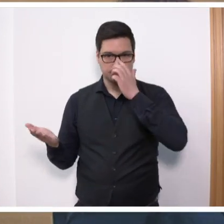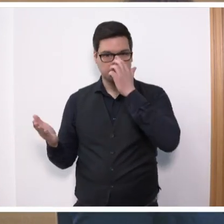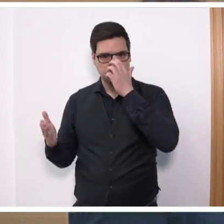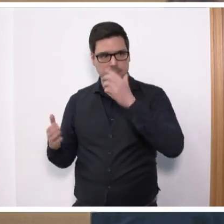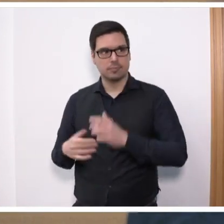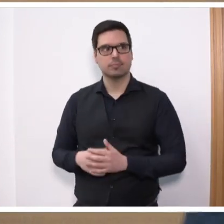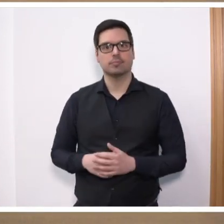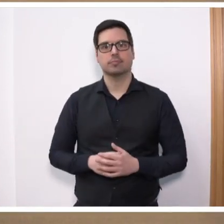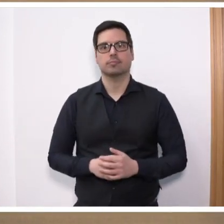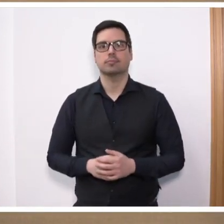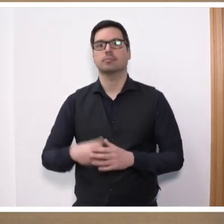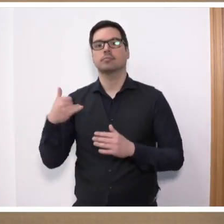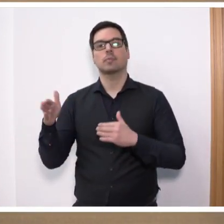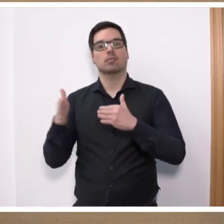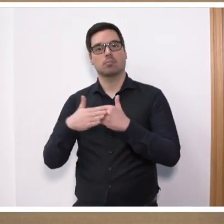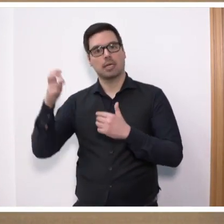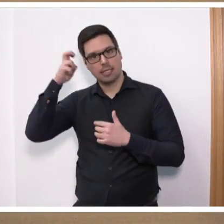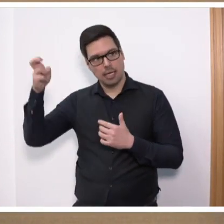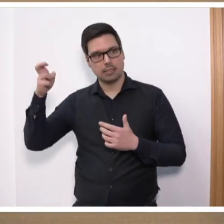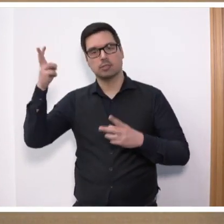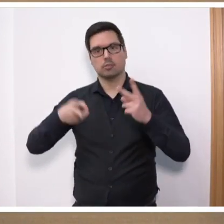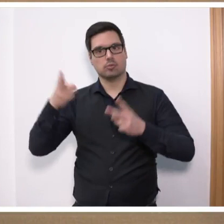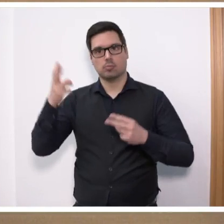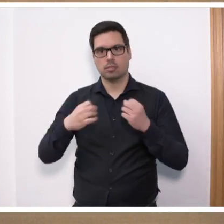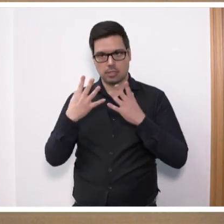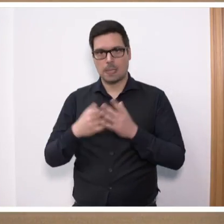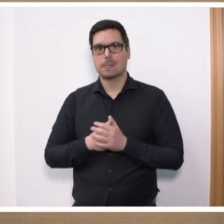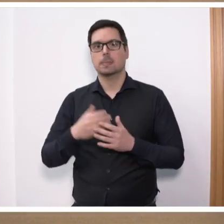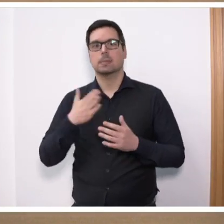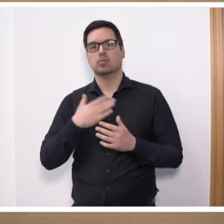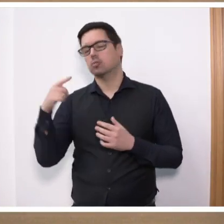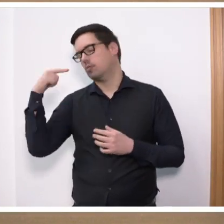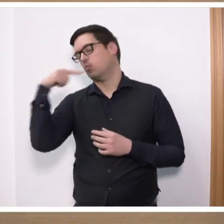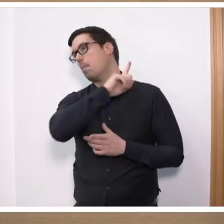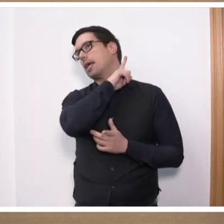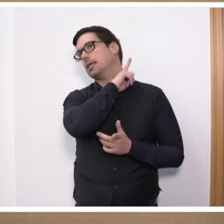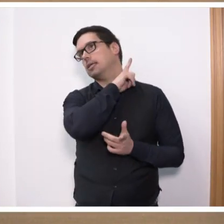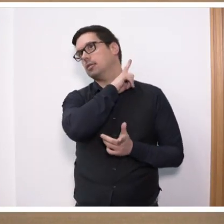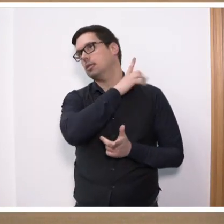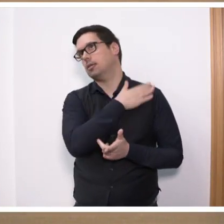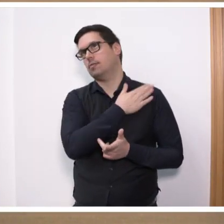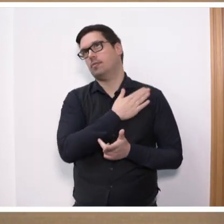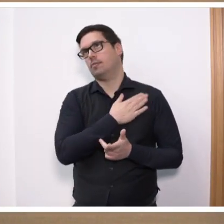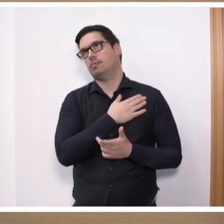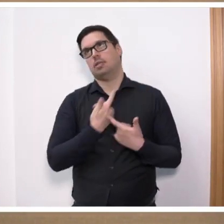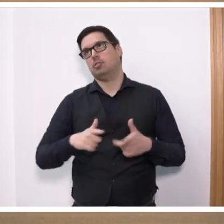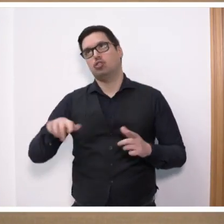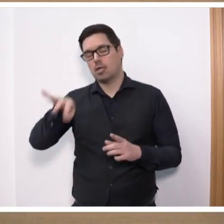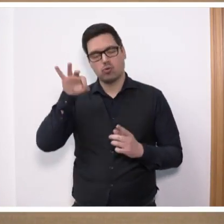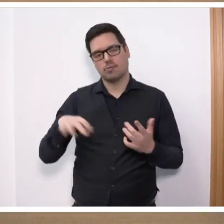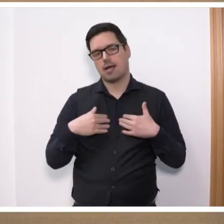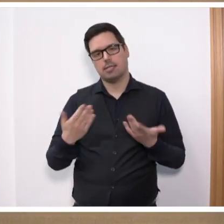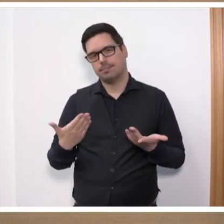Mitgliedern für einen Beirat ja reine Formsache sein. An uns zieht das ja eh vorbei, wir werden ja nicht abgebildet in der Auswahl.